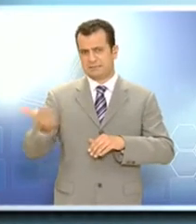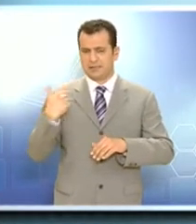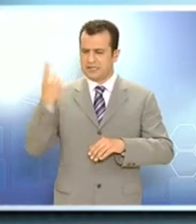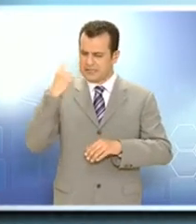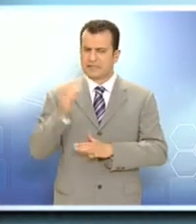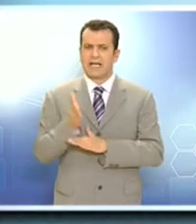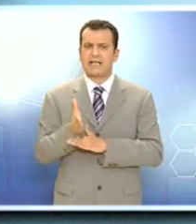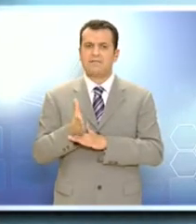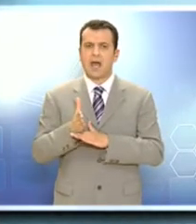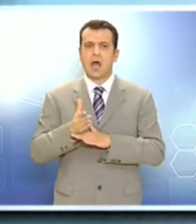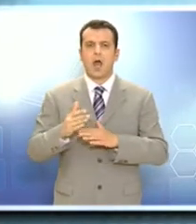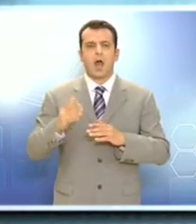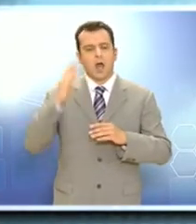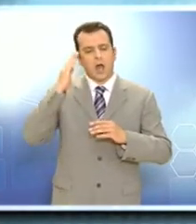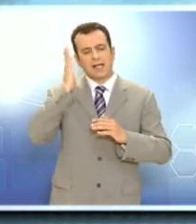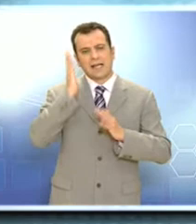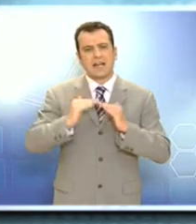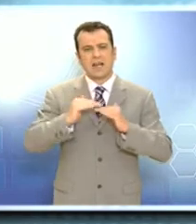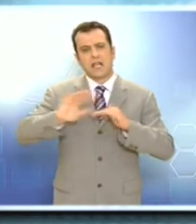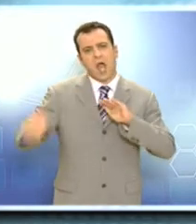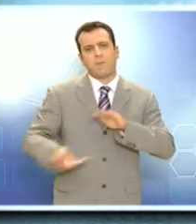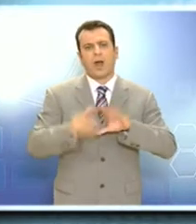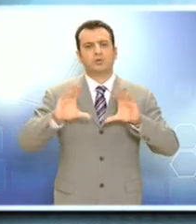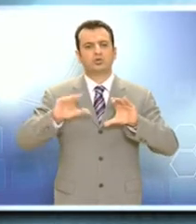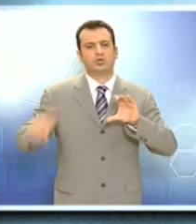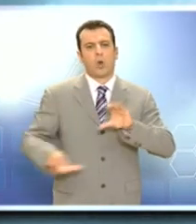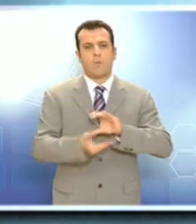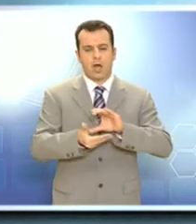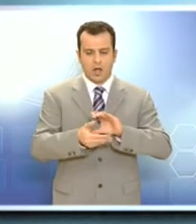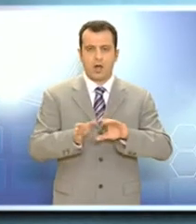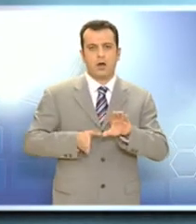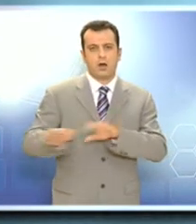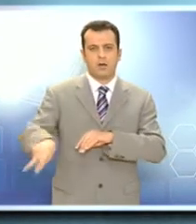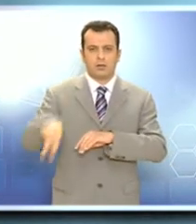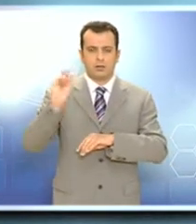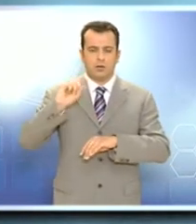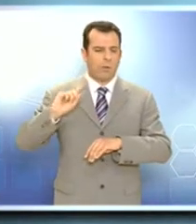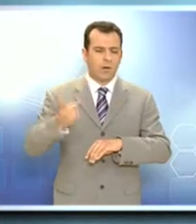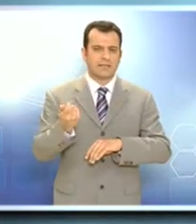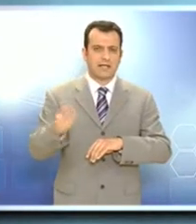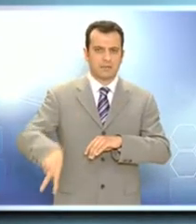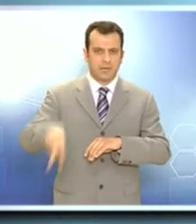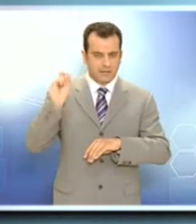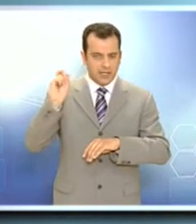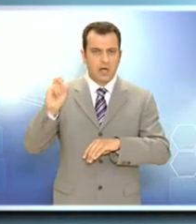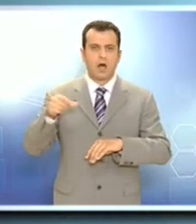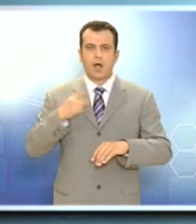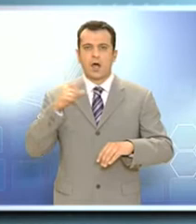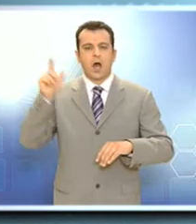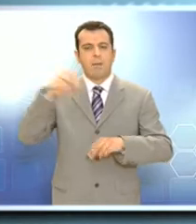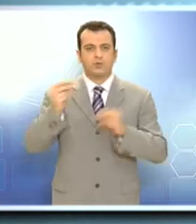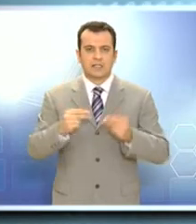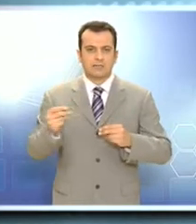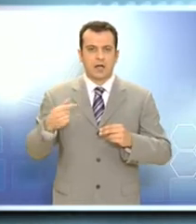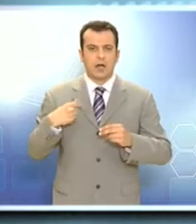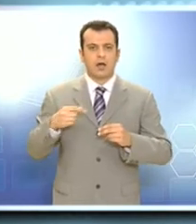ήξεραν ότι τα άκρυβε κάτω από το στρώμα του ο 38χρονος. Μπήκαν μέσα στο σπίτι, του τα πήραν όλα τα χρήματα και μάλιστα θέλοντας να προσανατολίσουν τις